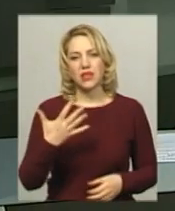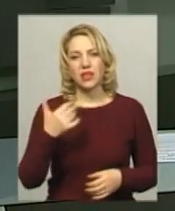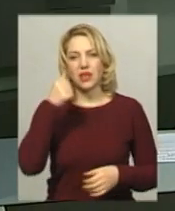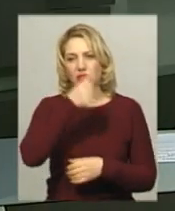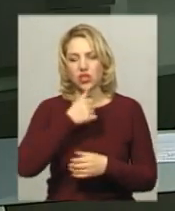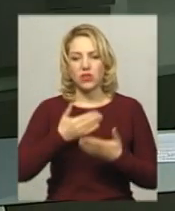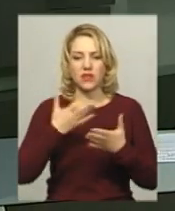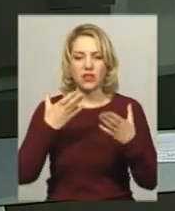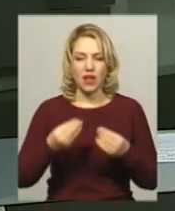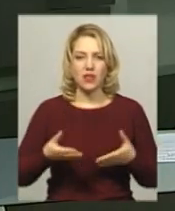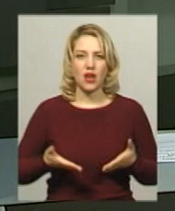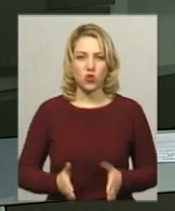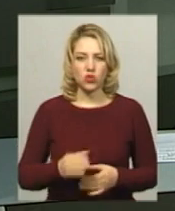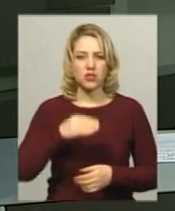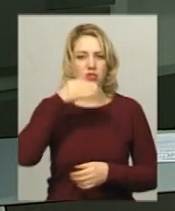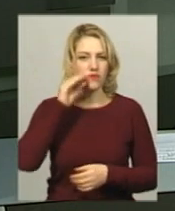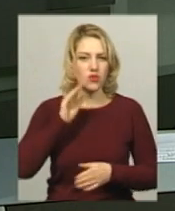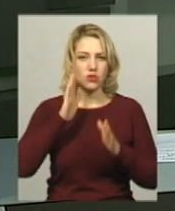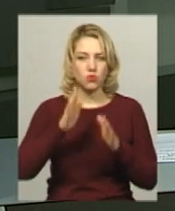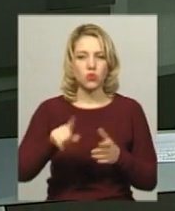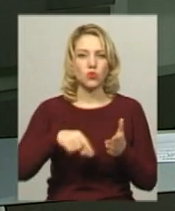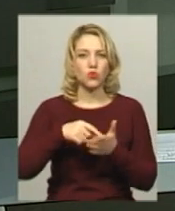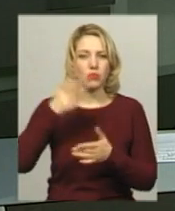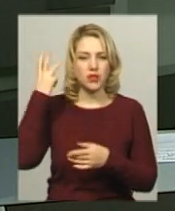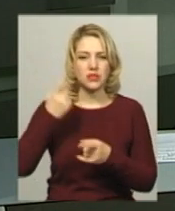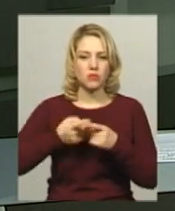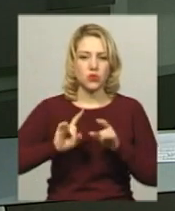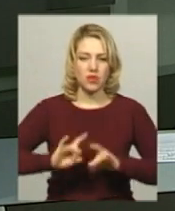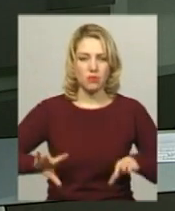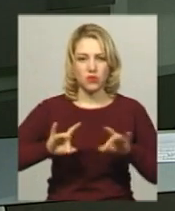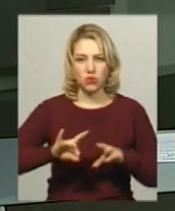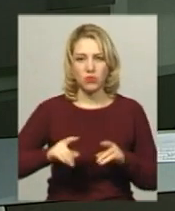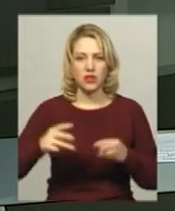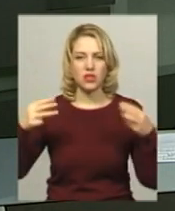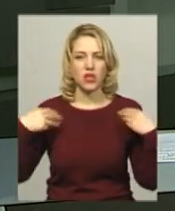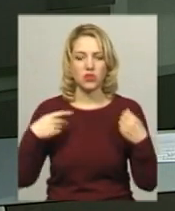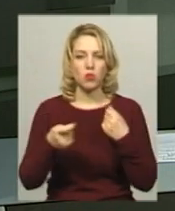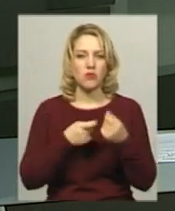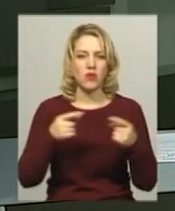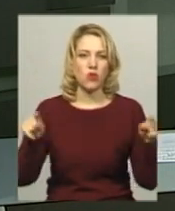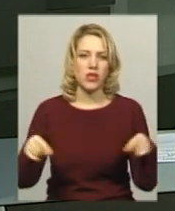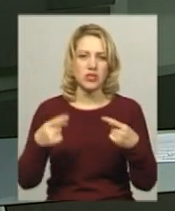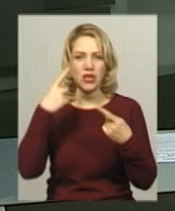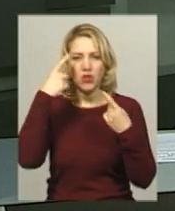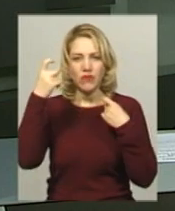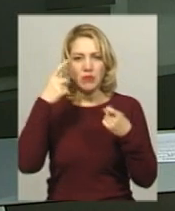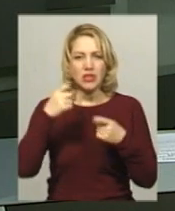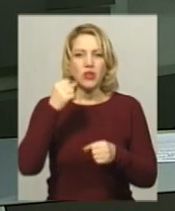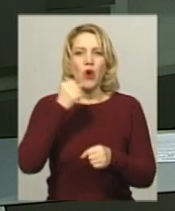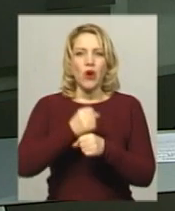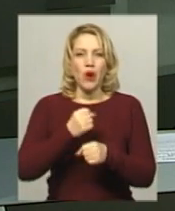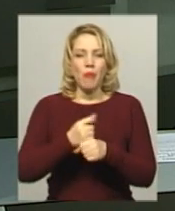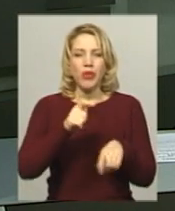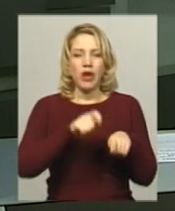народження Тараса Шевченка, відбудуться завтра у Хмельницькому. Про це повідомляє начальник управління організаційно-інформаційної роботи та